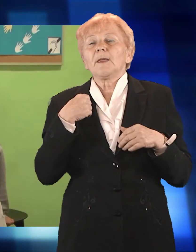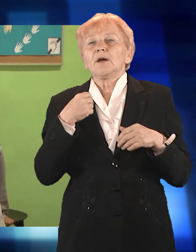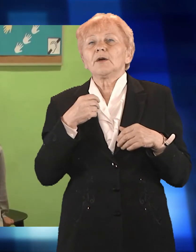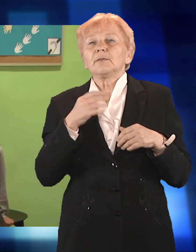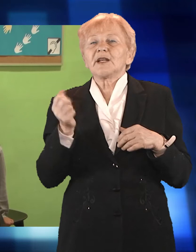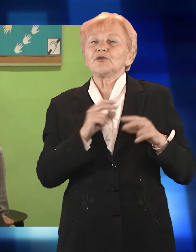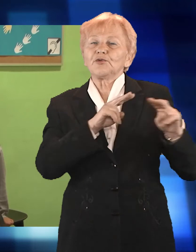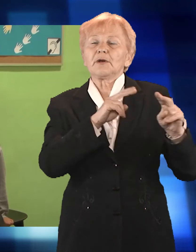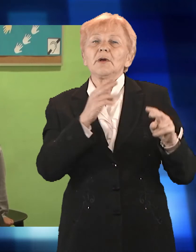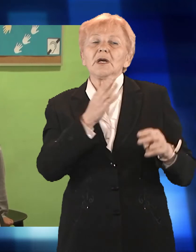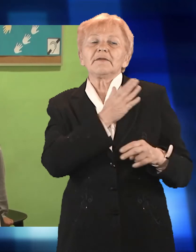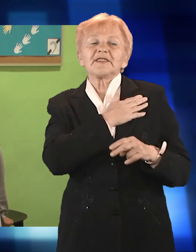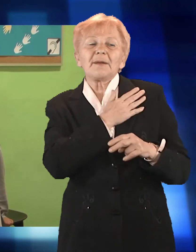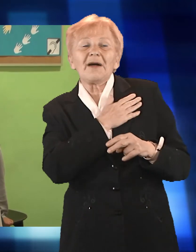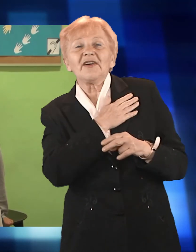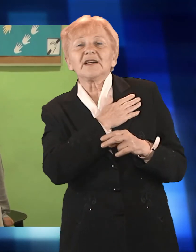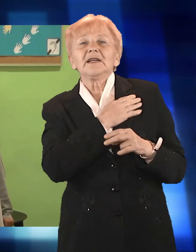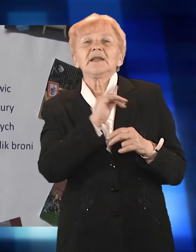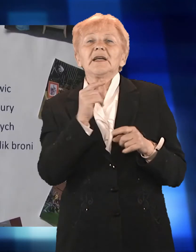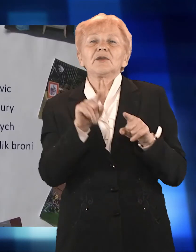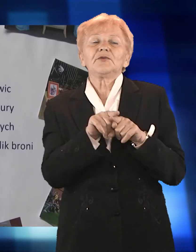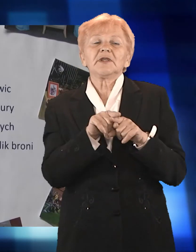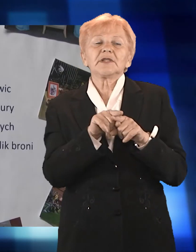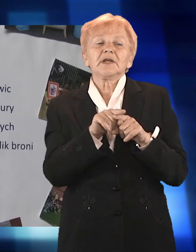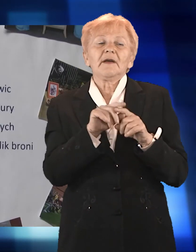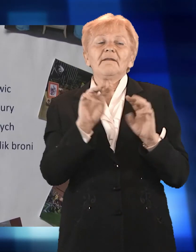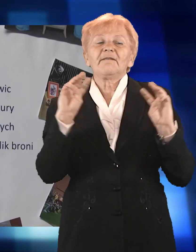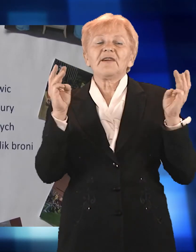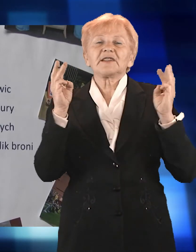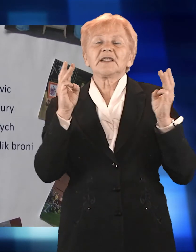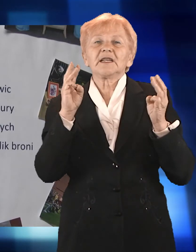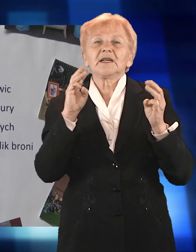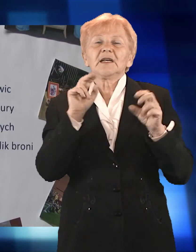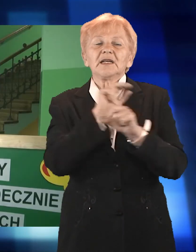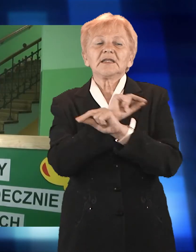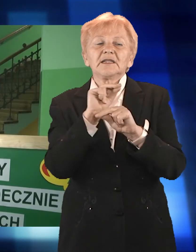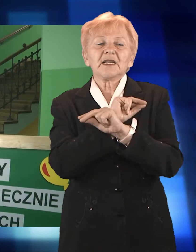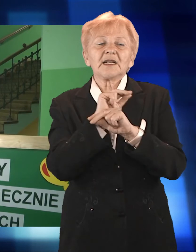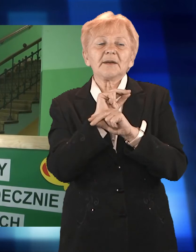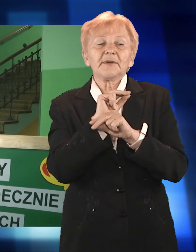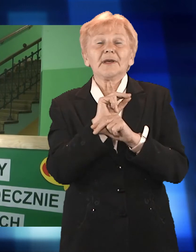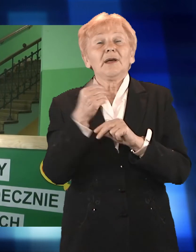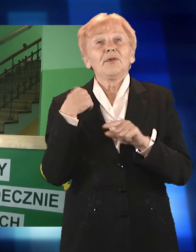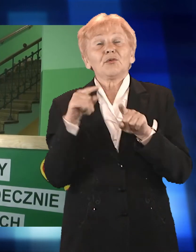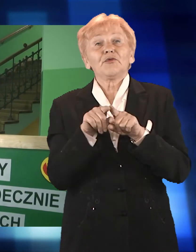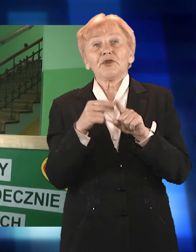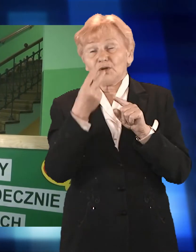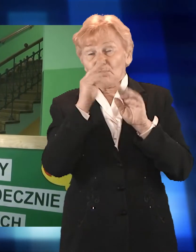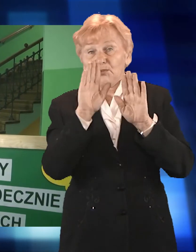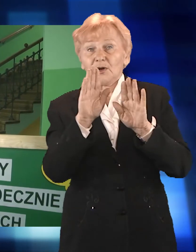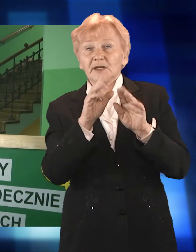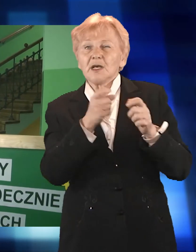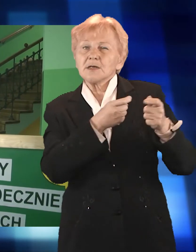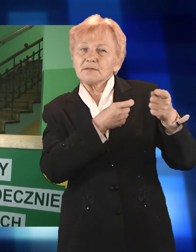uczestniczyć w wielu zabawach, jak i rehabilitacji, a także skorzystać z warsztatu dogoterapii. Dodatkową atrakcją dla młodzieży był